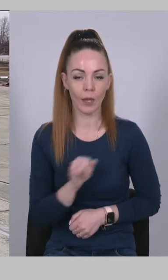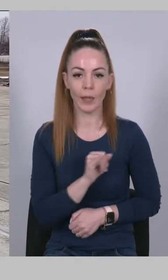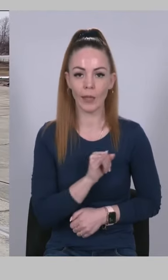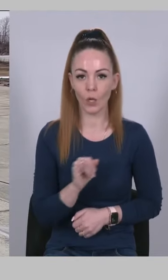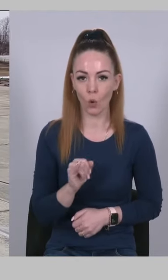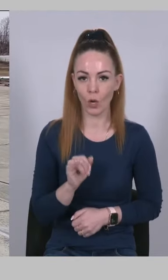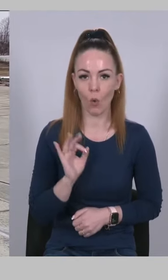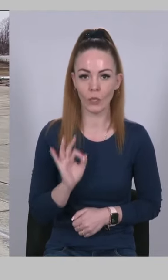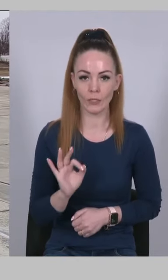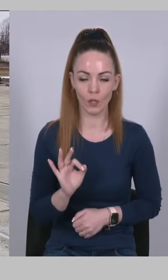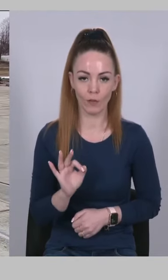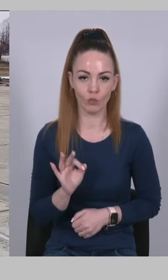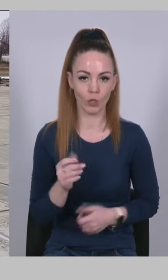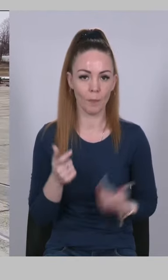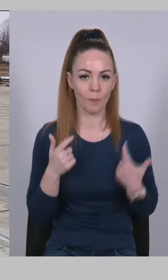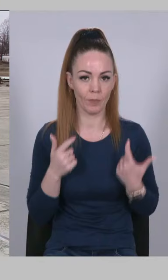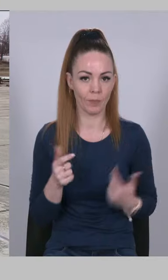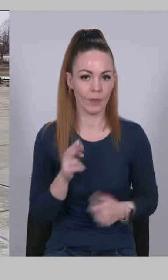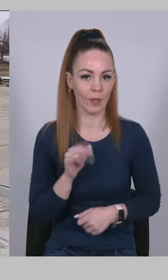Олександровича, капітана.